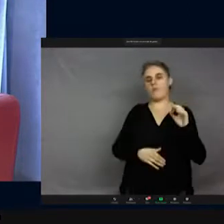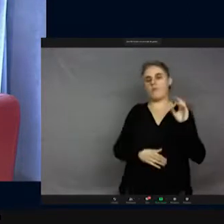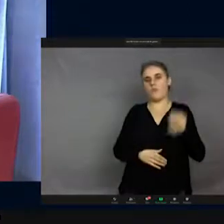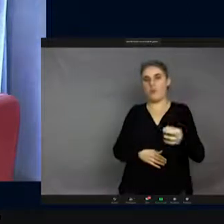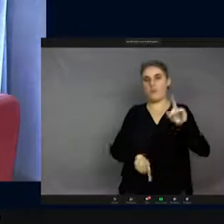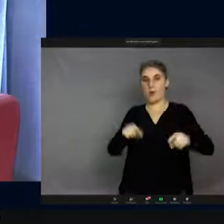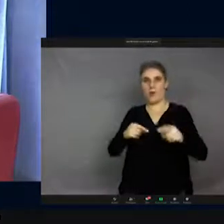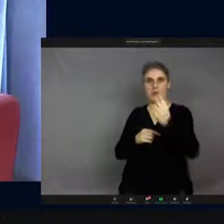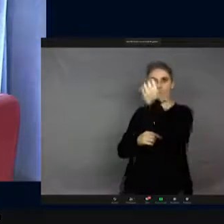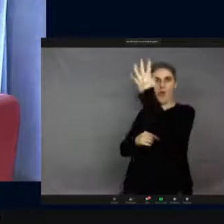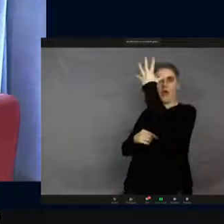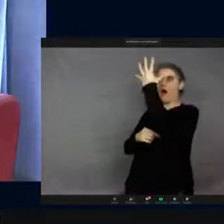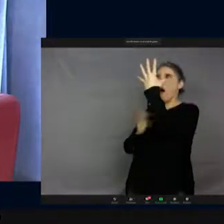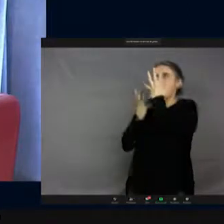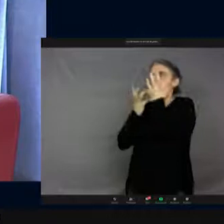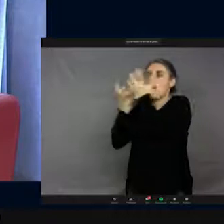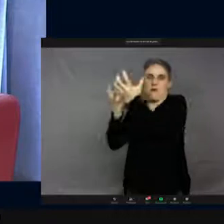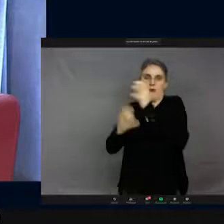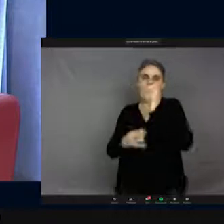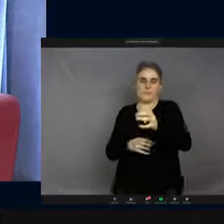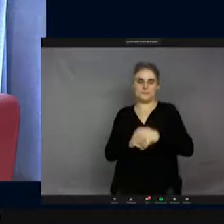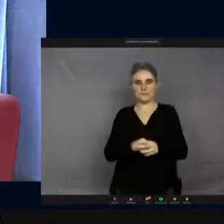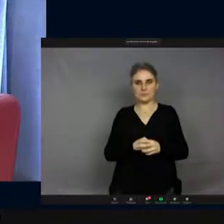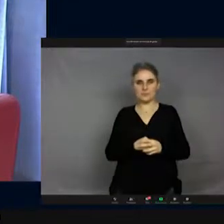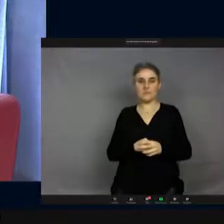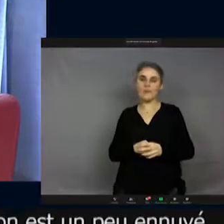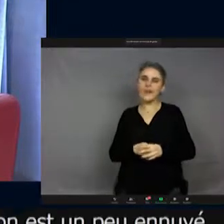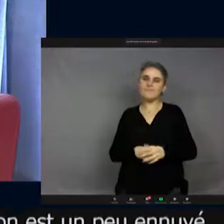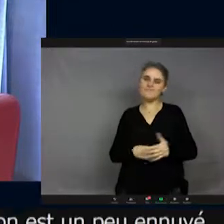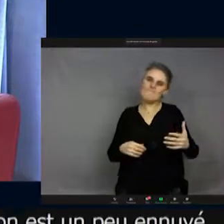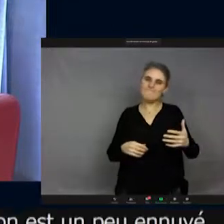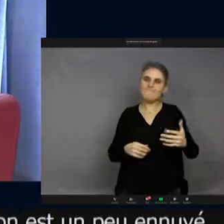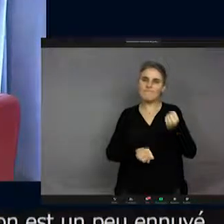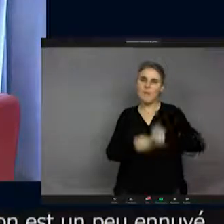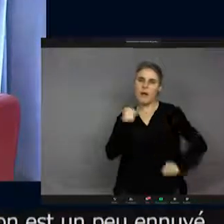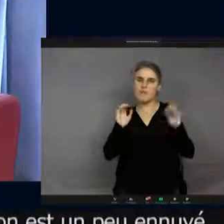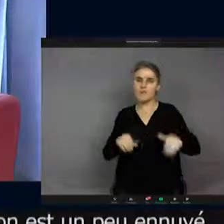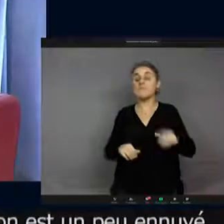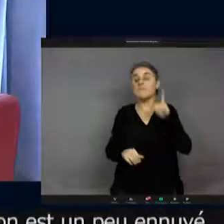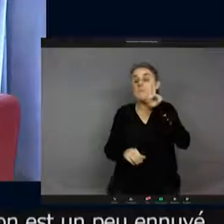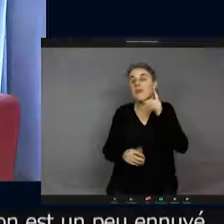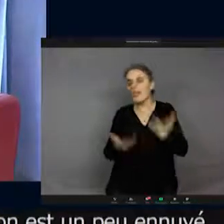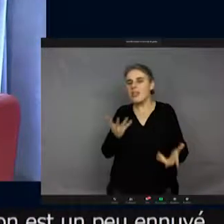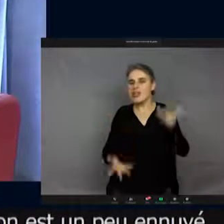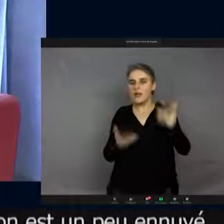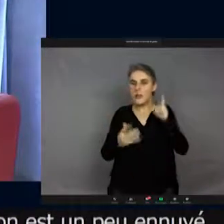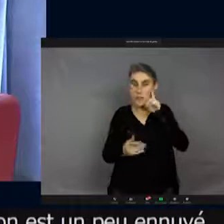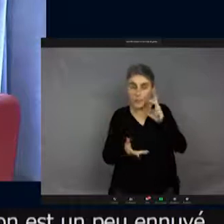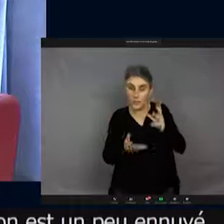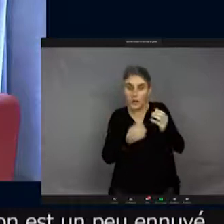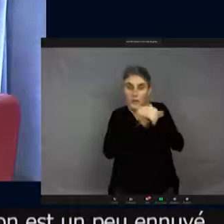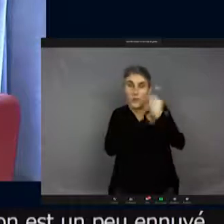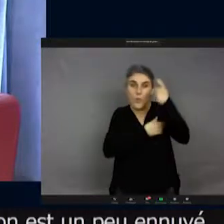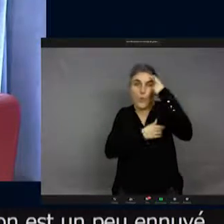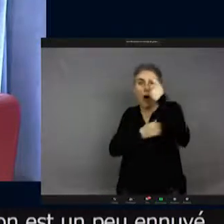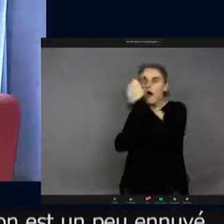avec ça. Certains, ça pourrait être parce qu'ils ont pensé que c'est une fleur abutinée. Il y a certaines longueurs d'onde